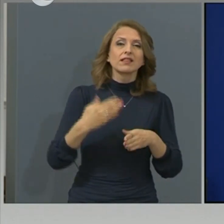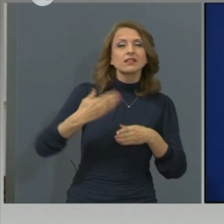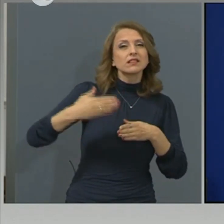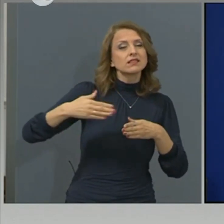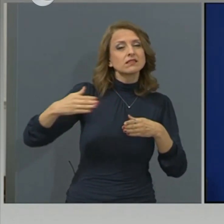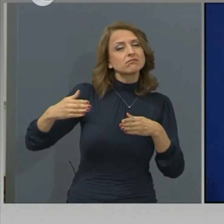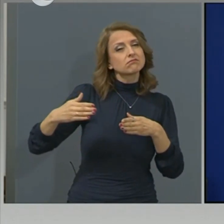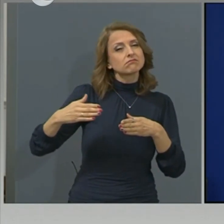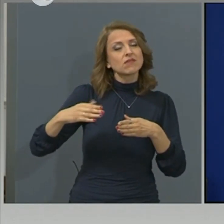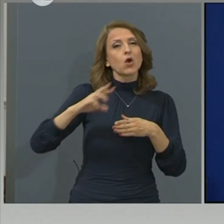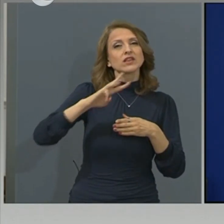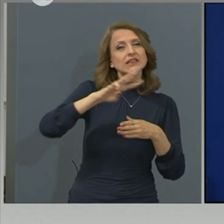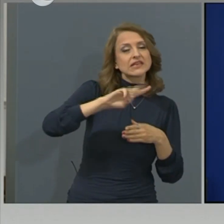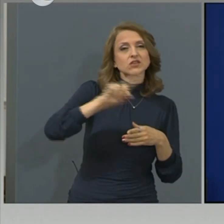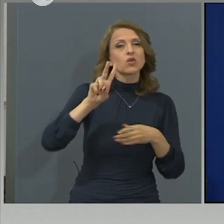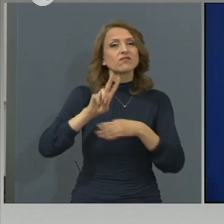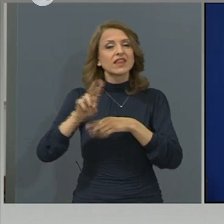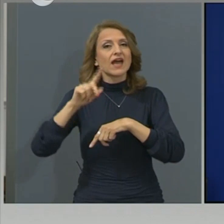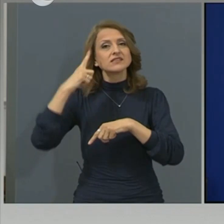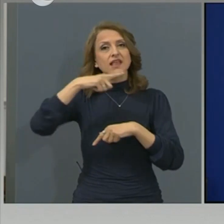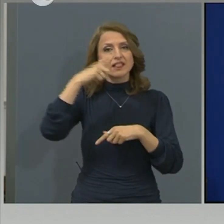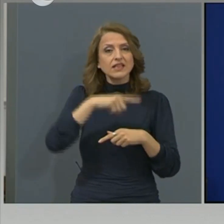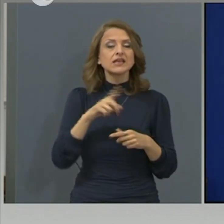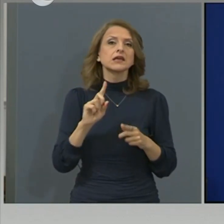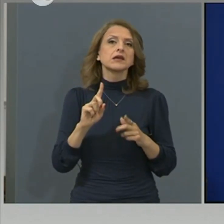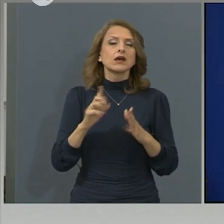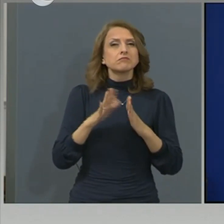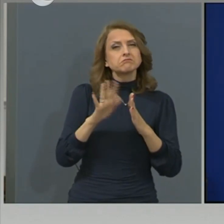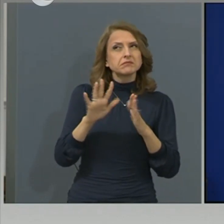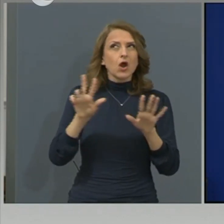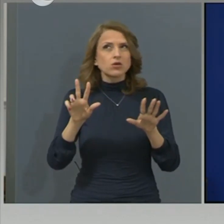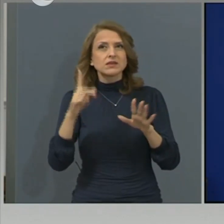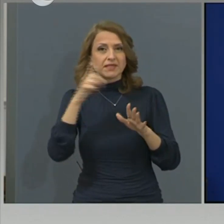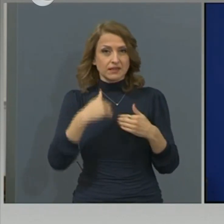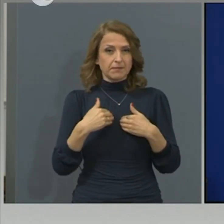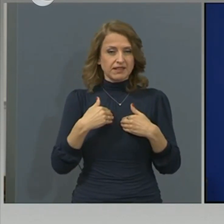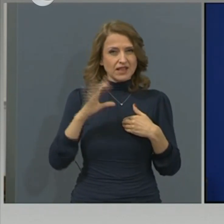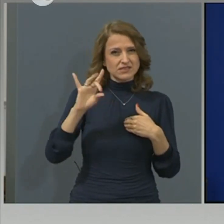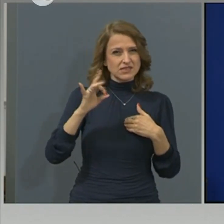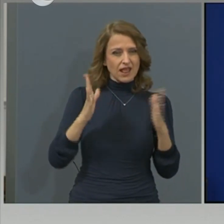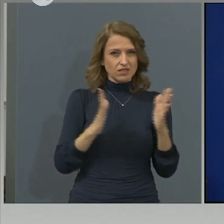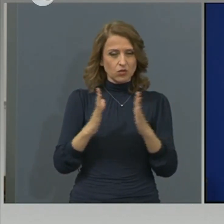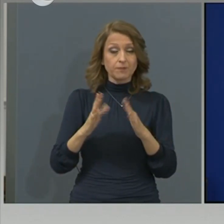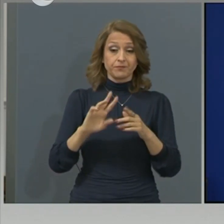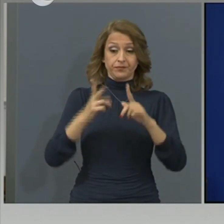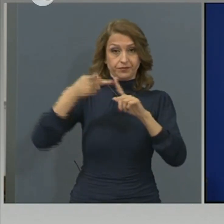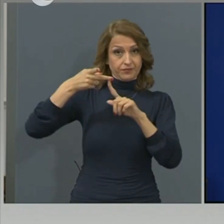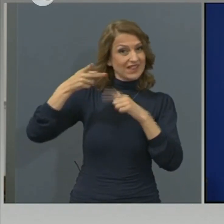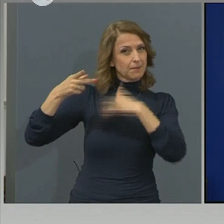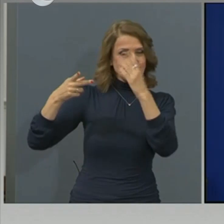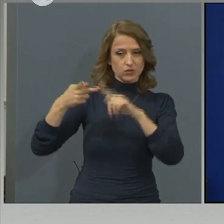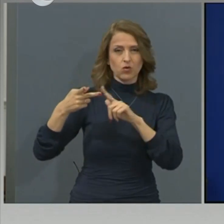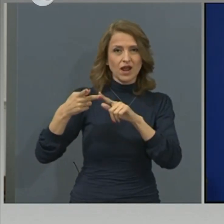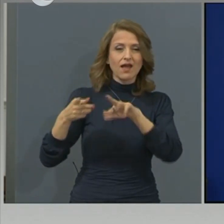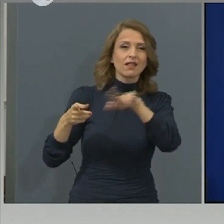период. От 3 до 12 дни. Средно сме ги изчислили около 8 дни при нашите болни. Следващия симптом е сухата кашлица. Болните я